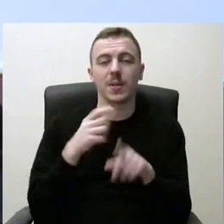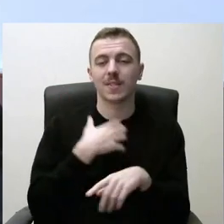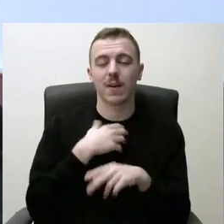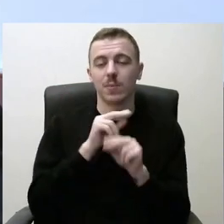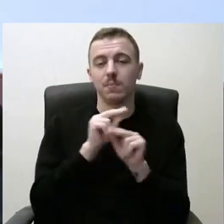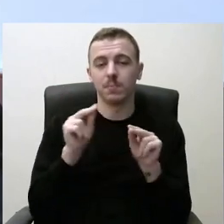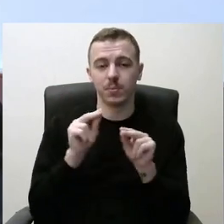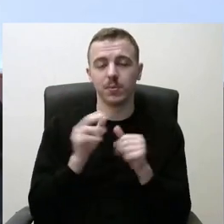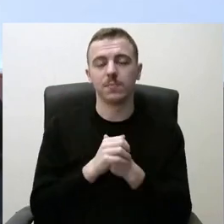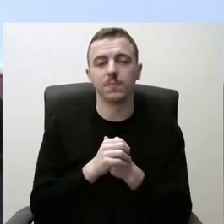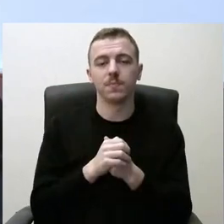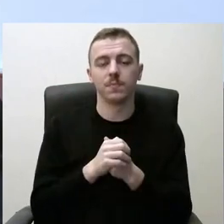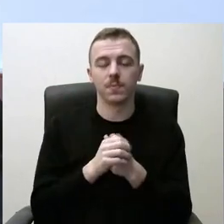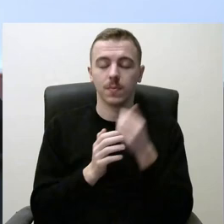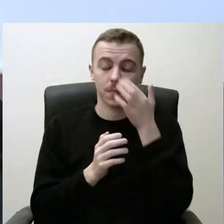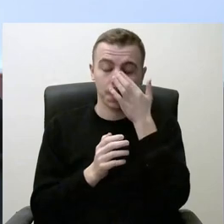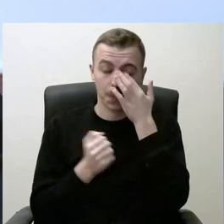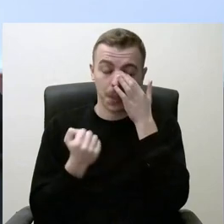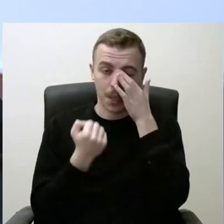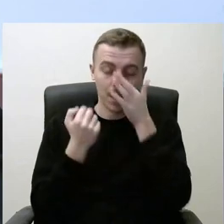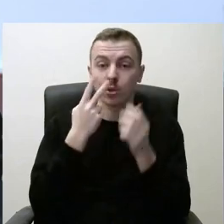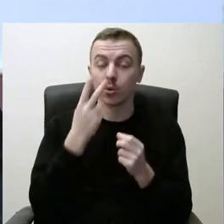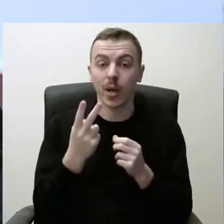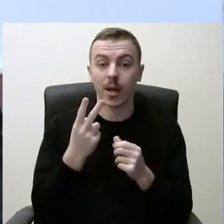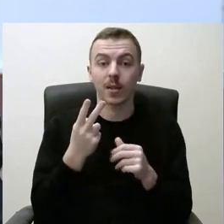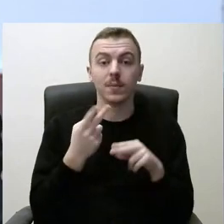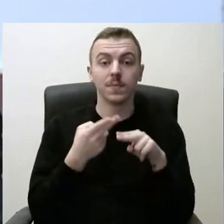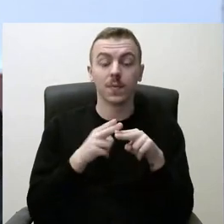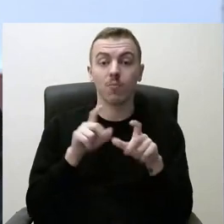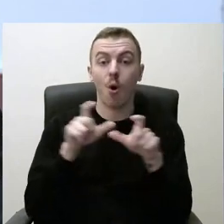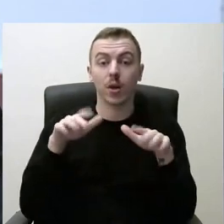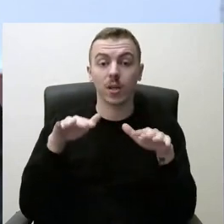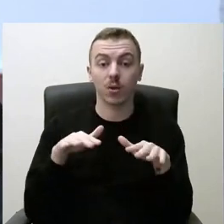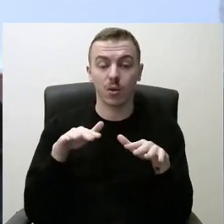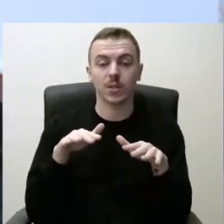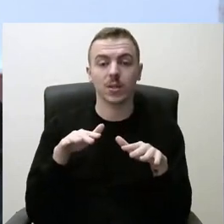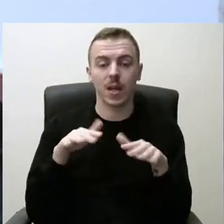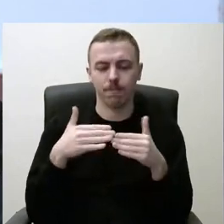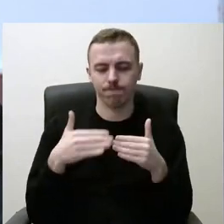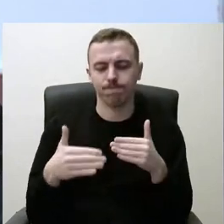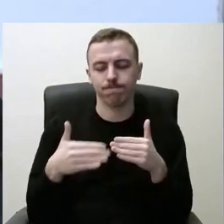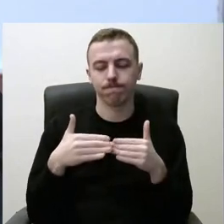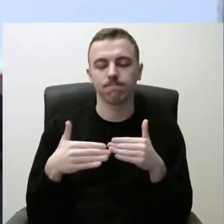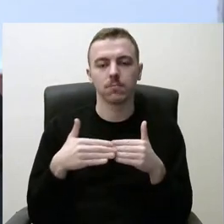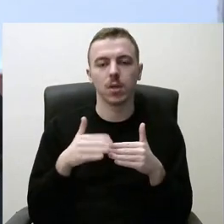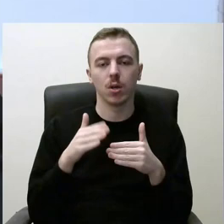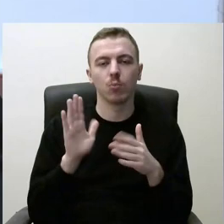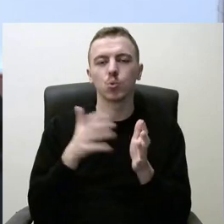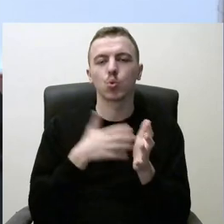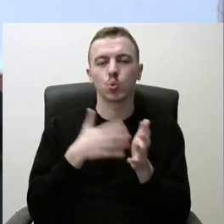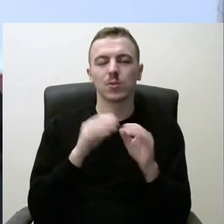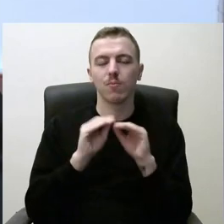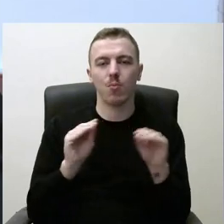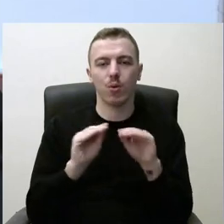atsižvelgti tai, kad artimiausių metų mokyklose tikrai labai truks mokytojų.